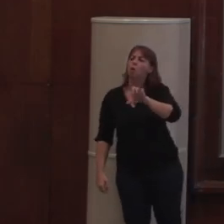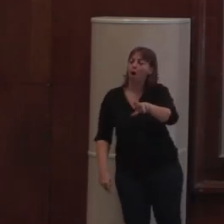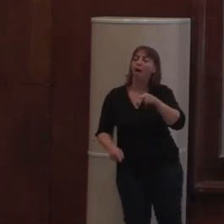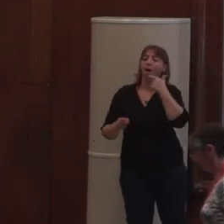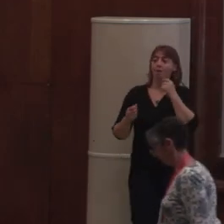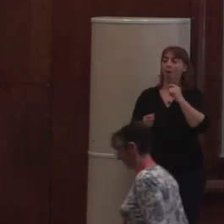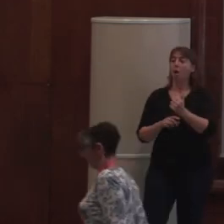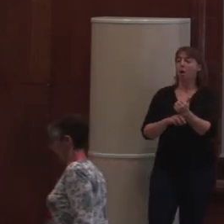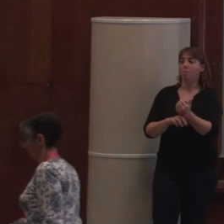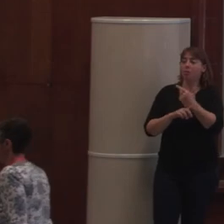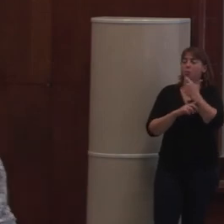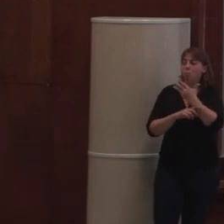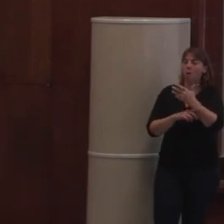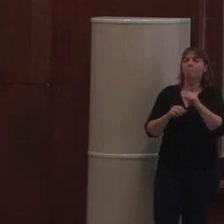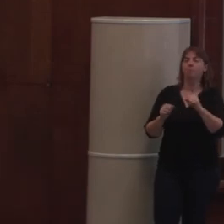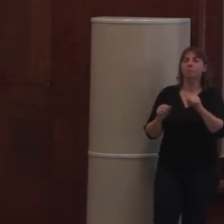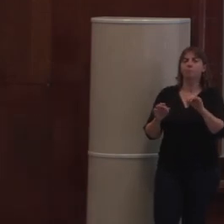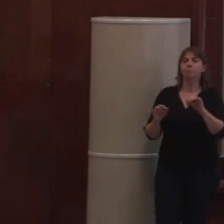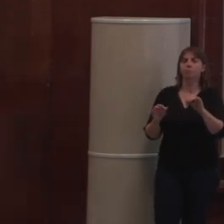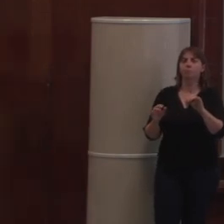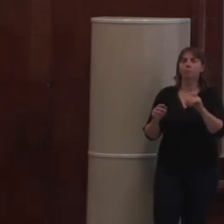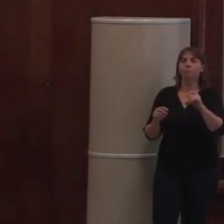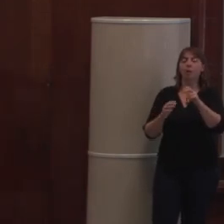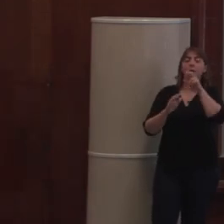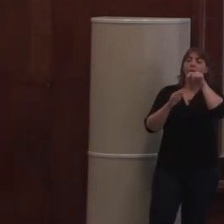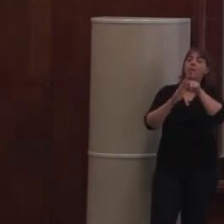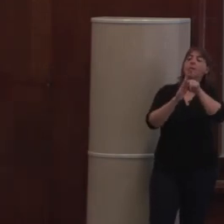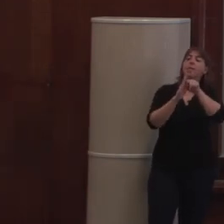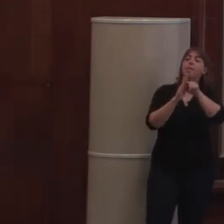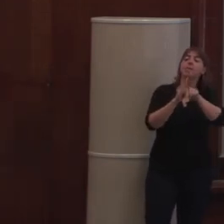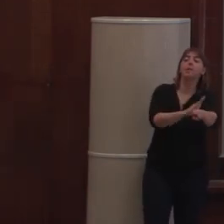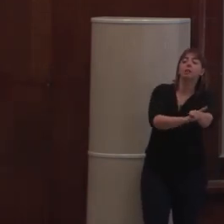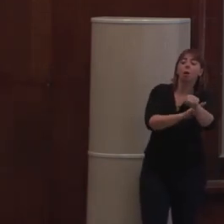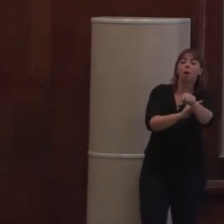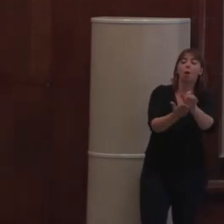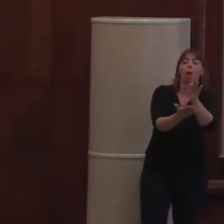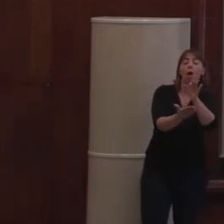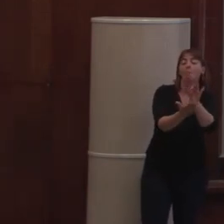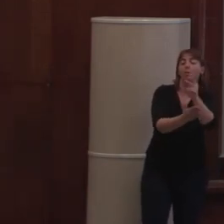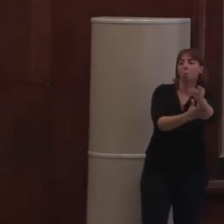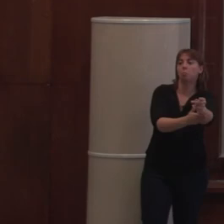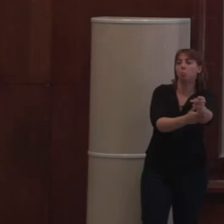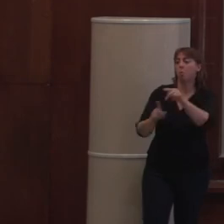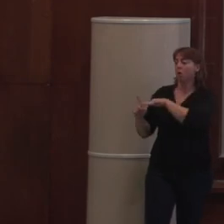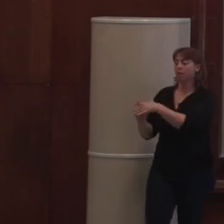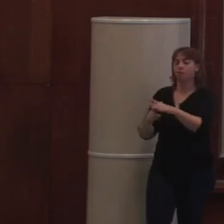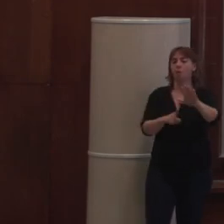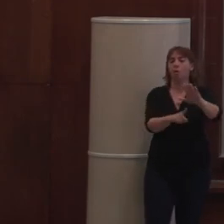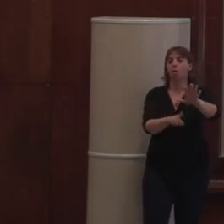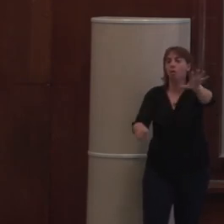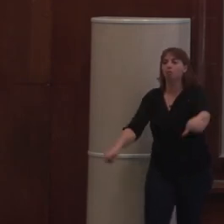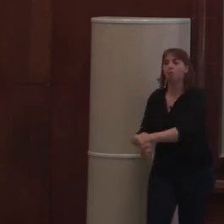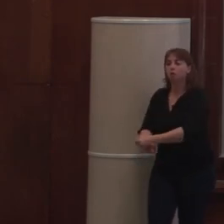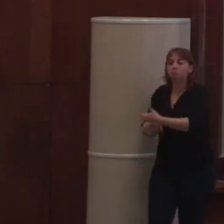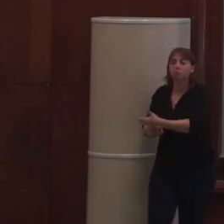isomorphique, c'est-à-dire qu'on sait faire tourner l'application du navigateur sur le serveur. Donc, qu'on fait, c'est qu'on installe notre application front